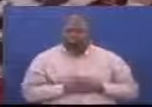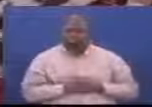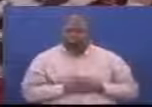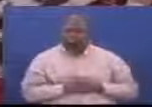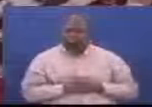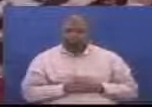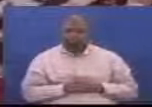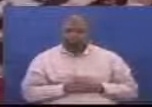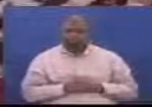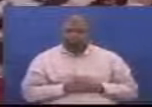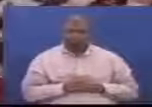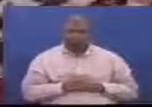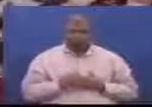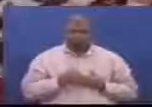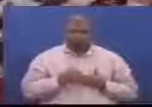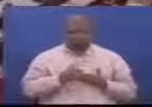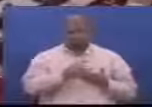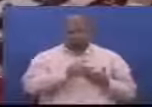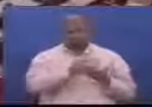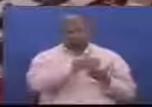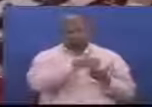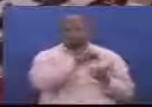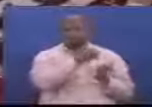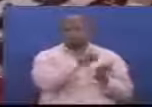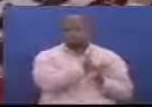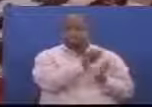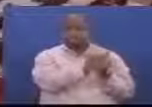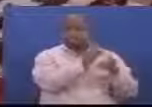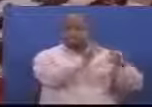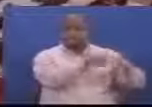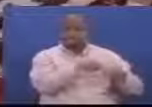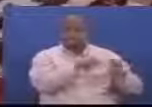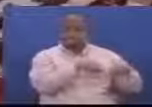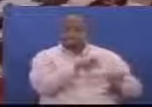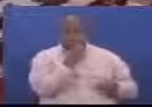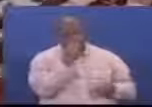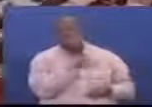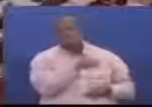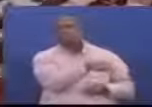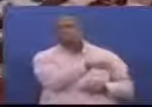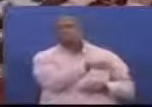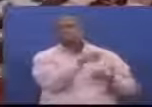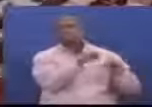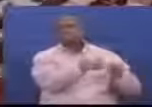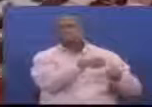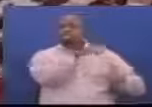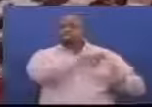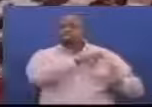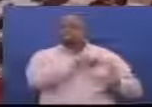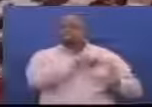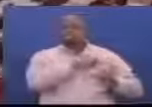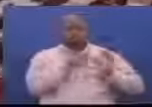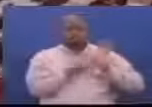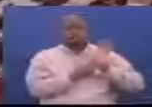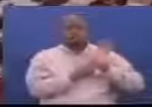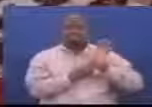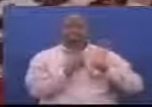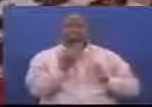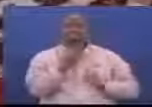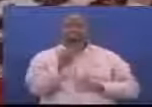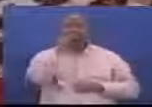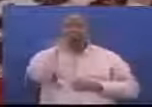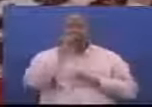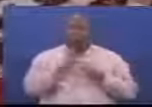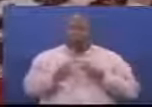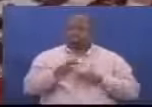Sektor ya kilimo Look at this Hii ndio sekta imeajiri Asilimia stina 5 mpaka sabini ya